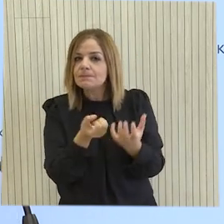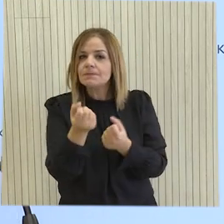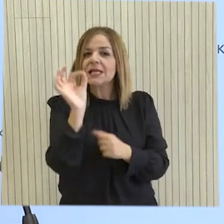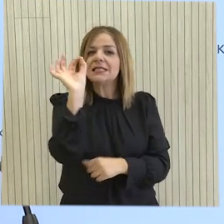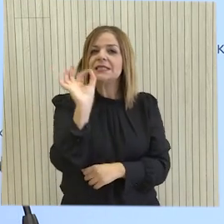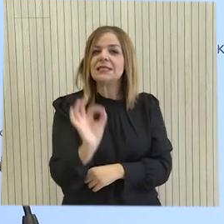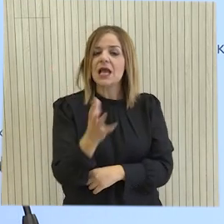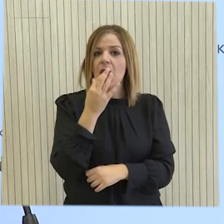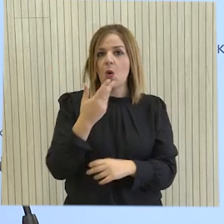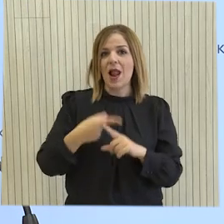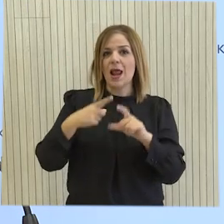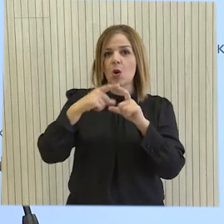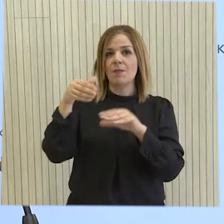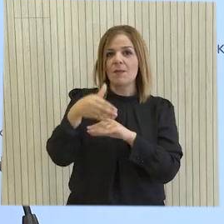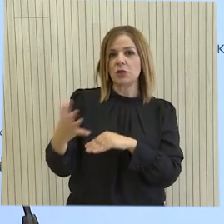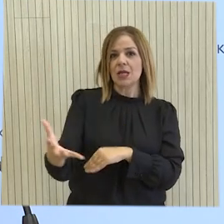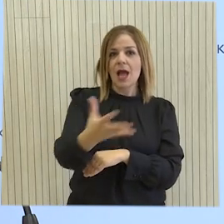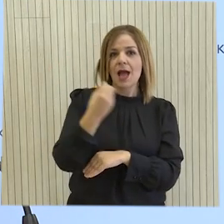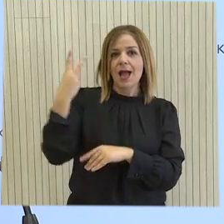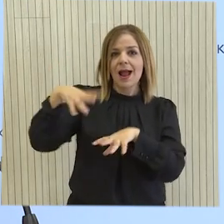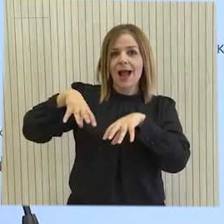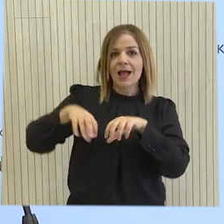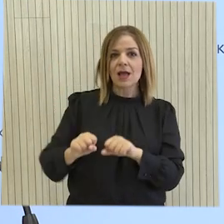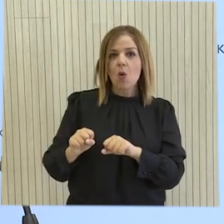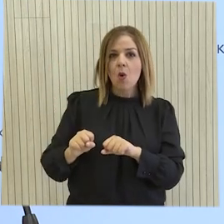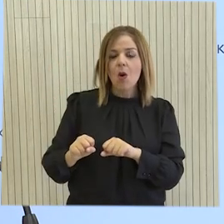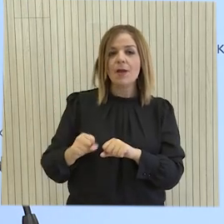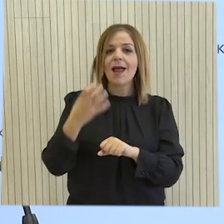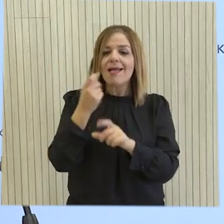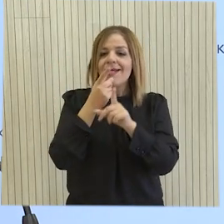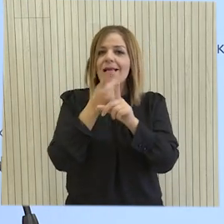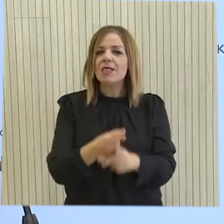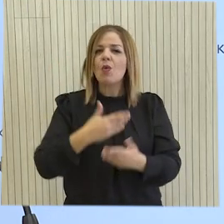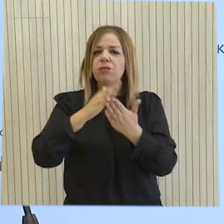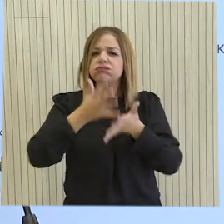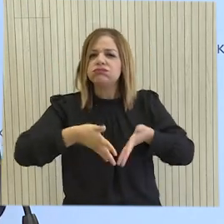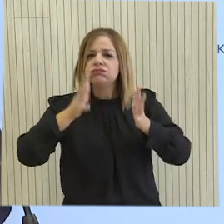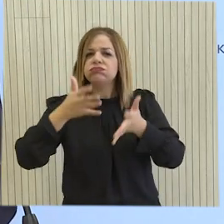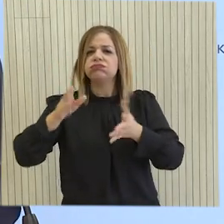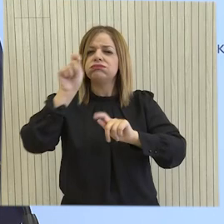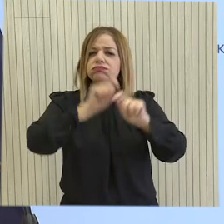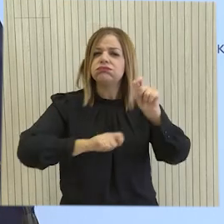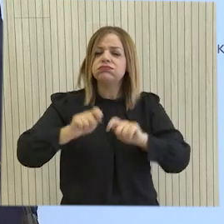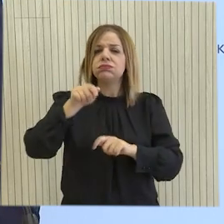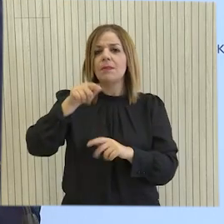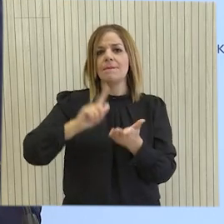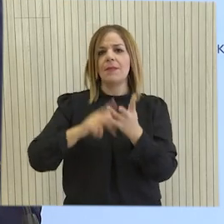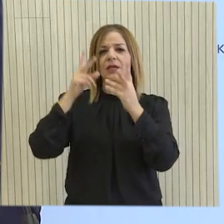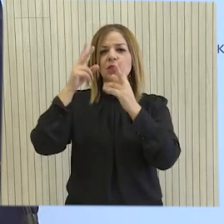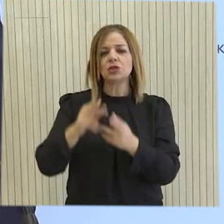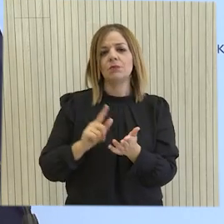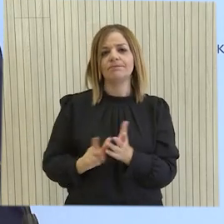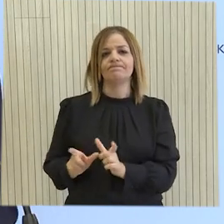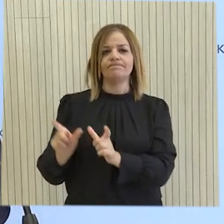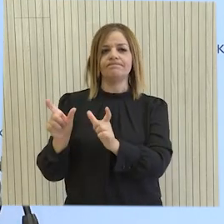σφαιτερισμός των ελληνοκυπριακών περιουσίων στα κατεχόμενα, όπως έχει αναφερθεί και με συγκεκριμένα παραδείγματα, είναι κάτι το οποίο θα πρέπει και να σταματήσει, αλλά και